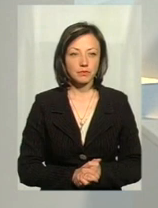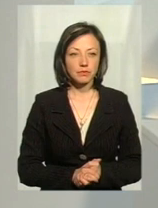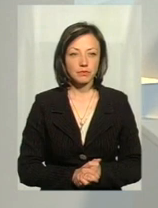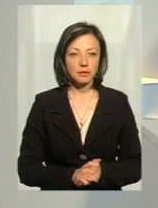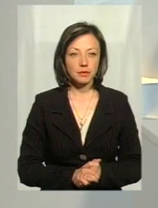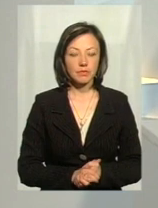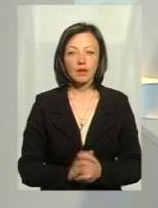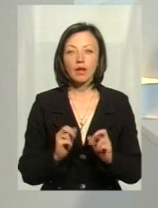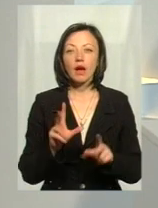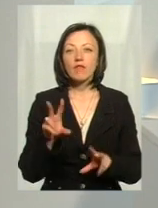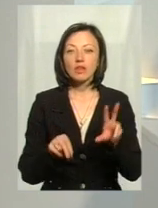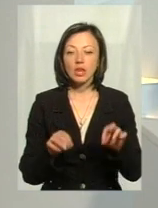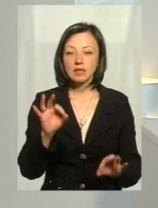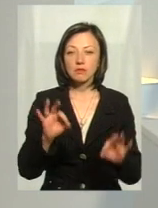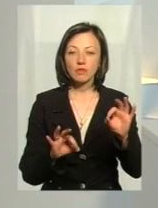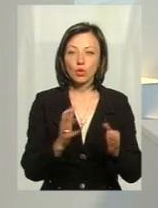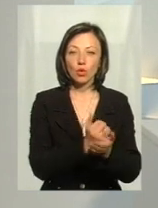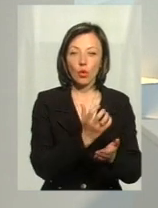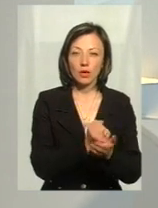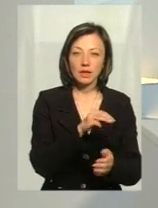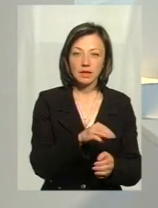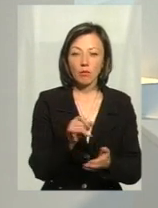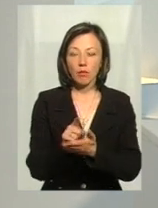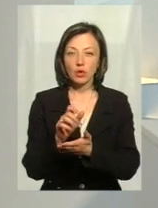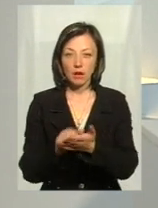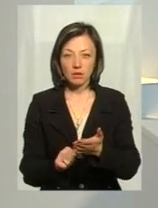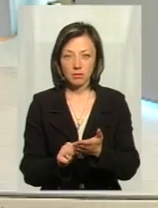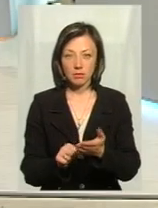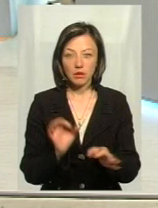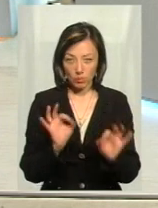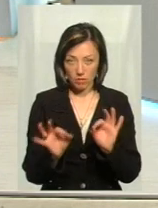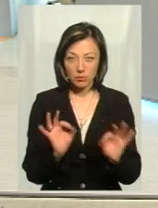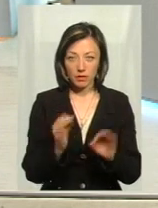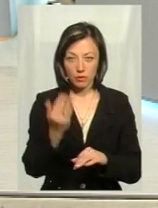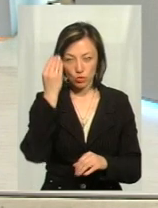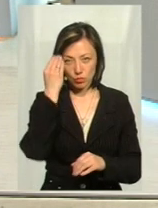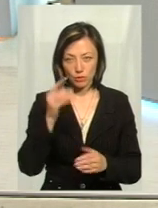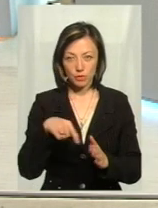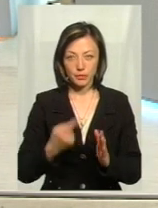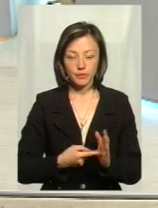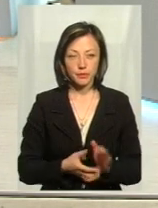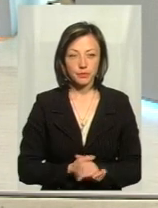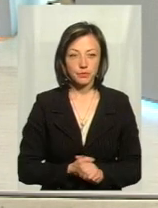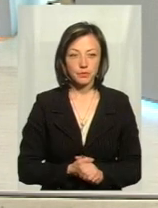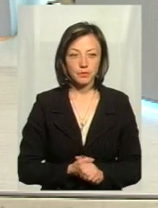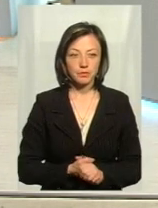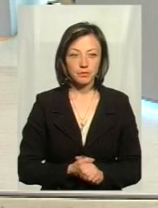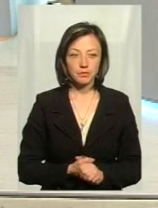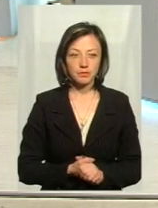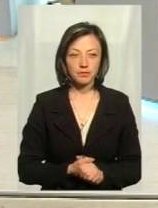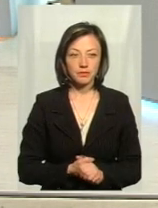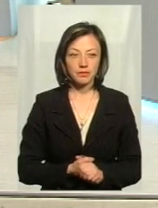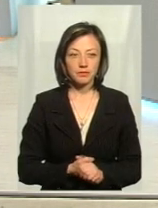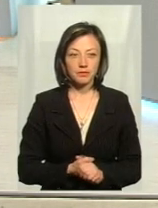От як вважаєте, співвідношення між доходами таксистів і податками адекватне, на вашу думку? Ну, це більше.